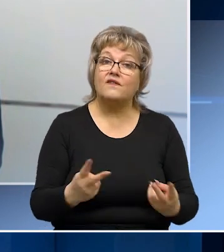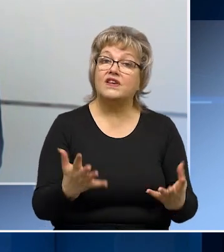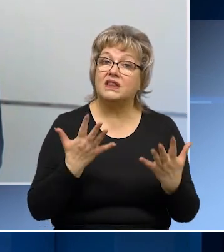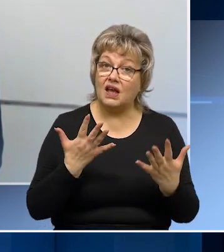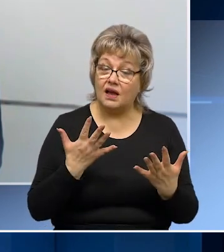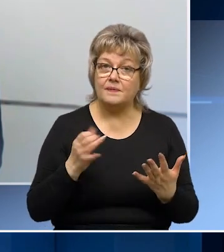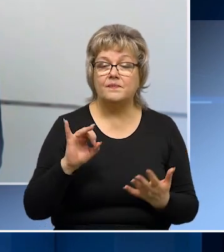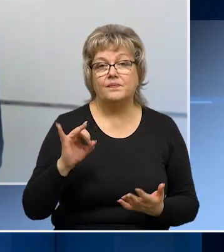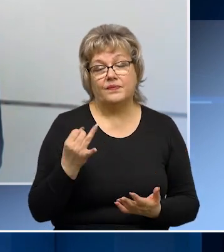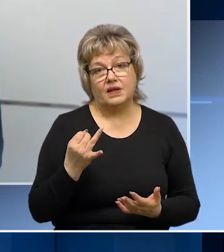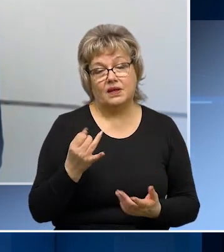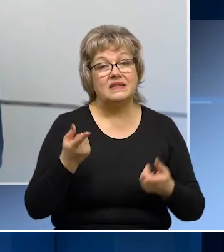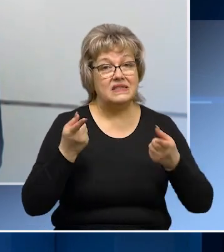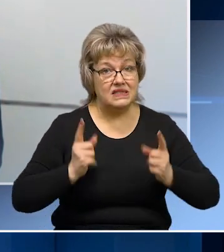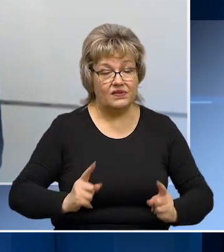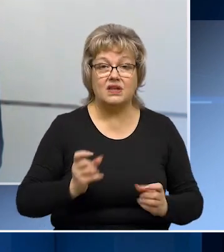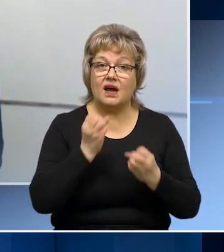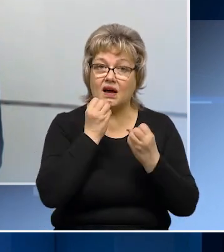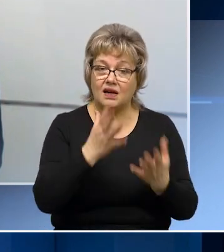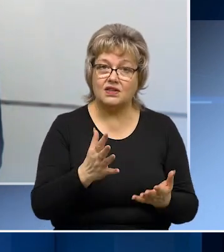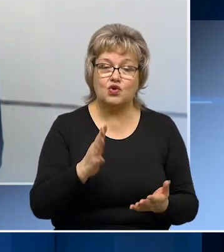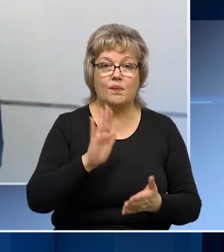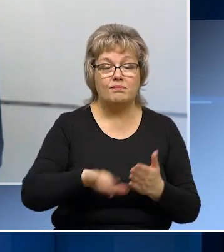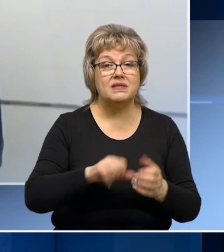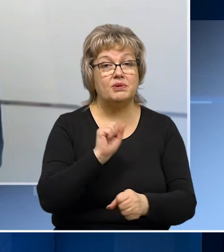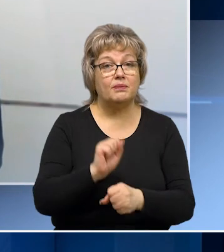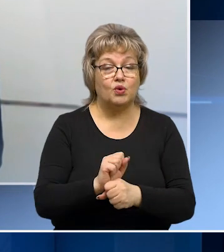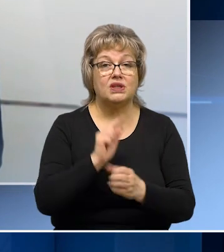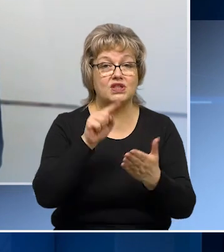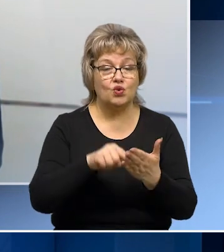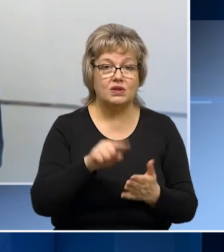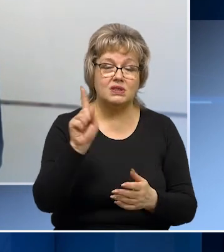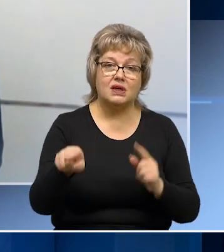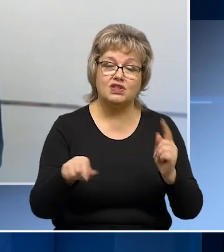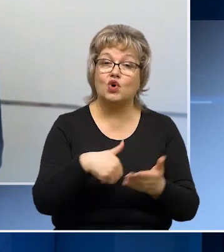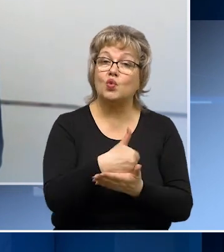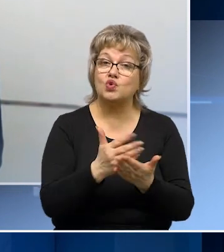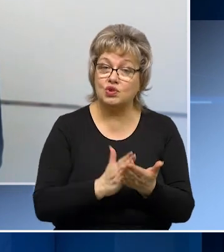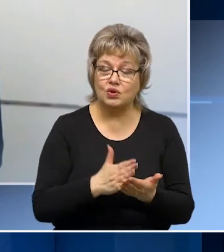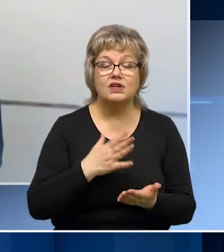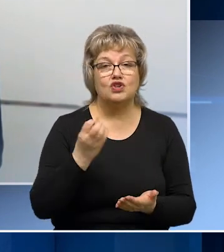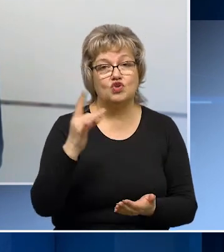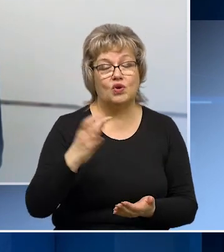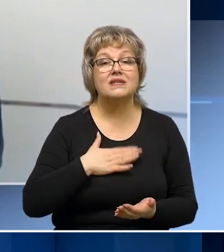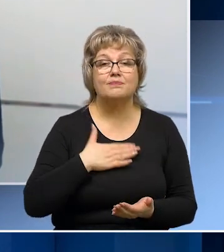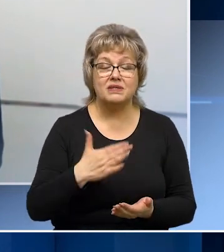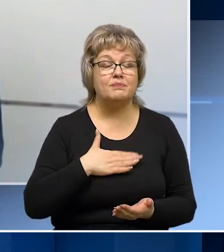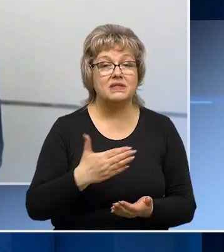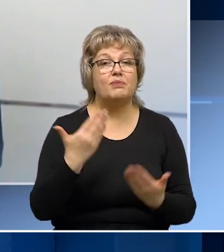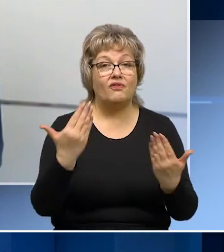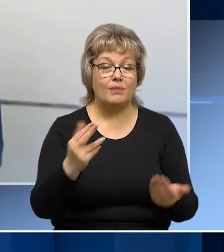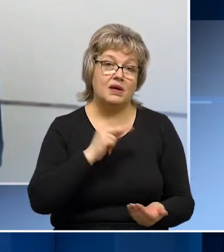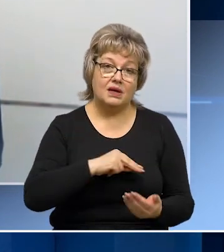ярко видна, и она действительно хороша в плане и бесперебойности, и доступности тех или иных услуг. В общем, еще раз спасибо.